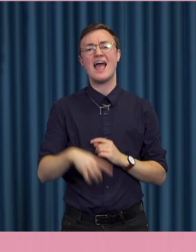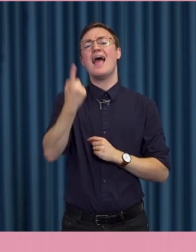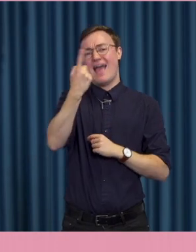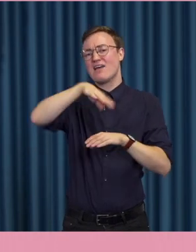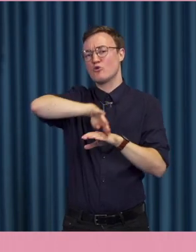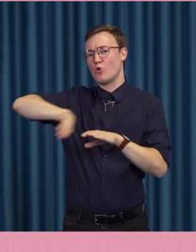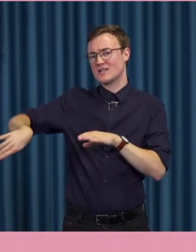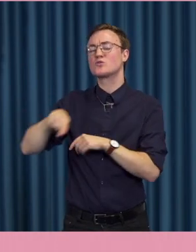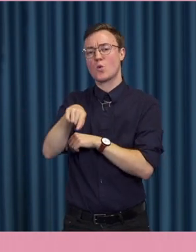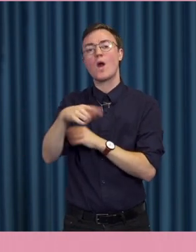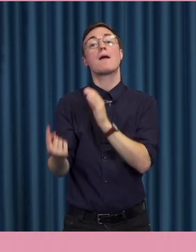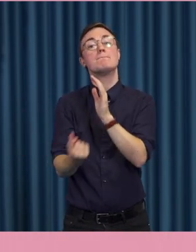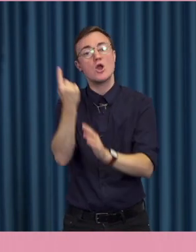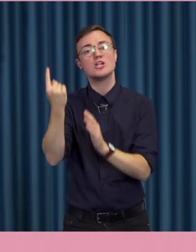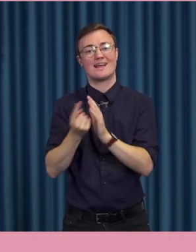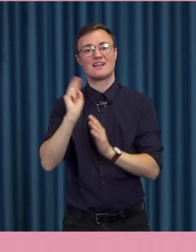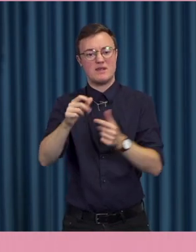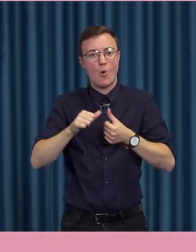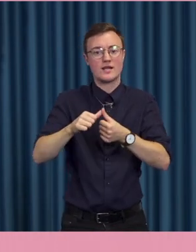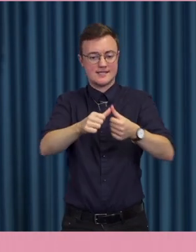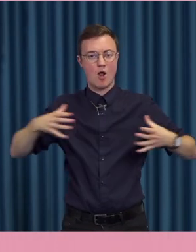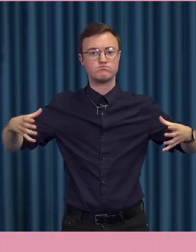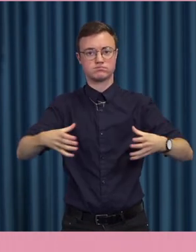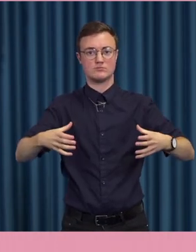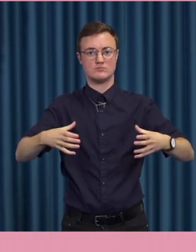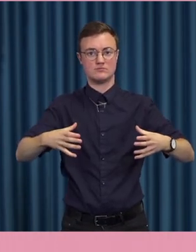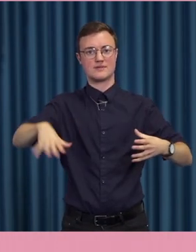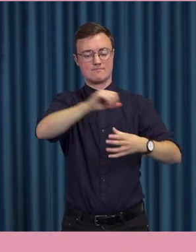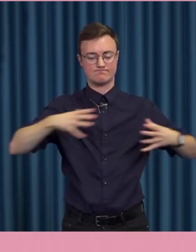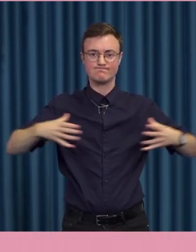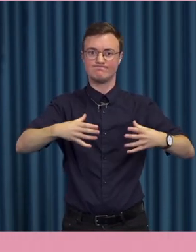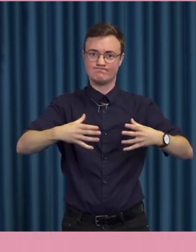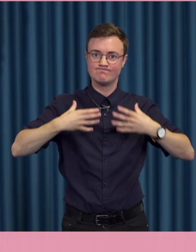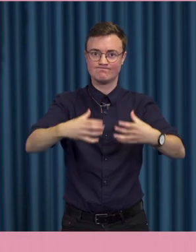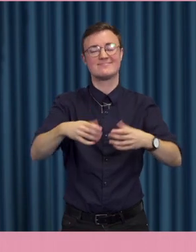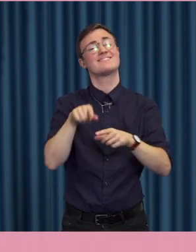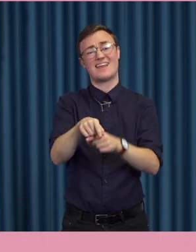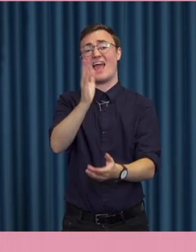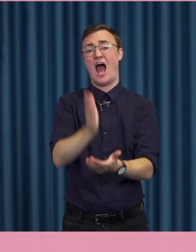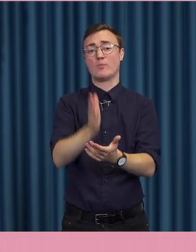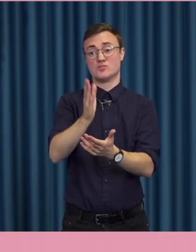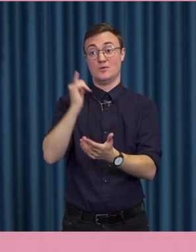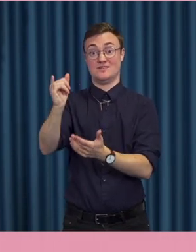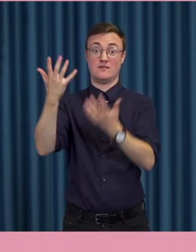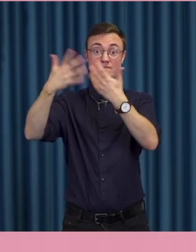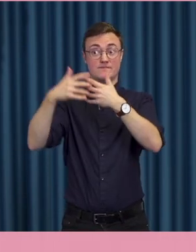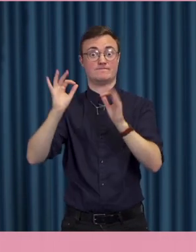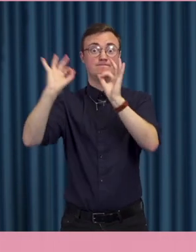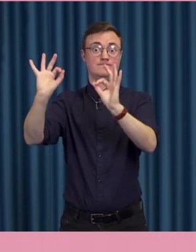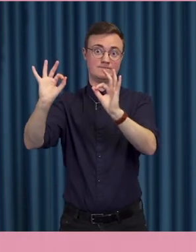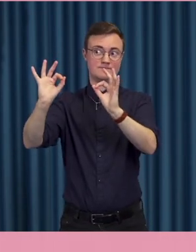gäller möjligheterna att organisera sig och få till kollektivt handlande. Det har helt klart stärkts av sociala mediers framväxt.